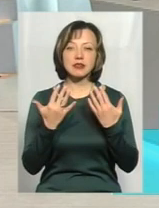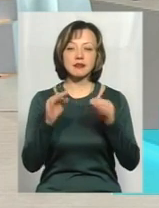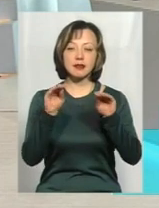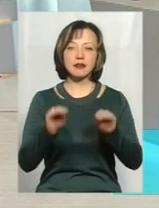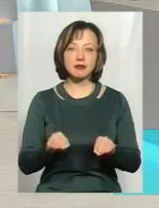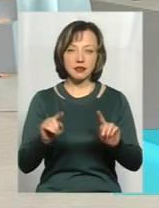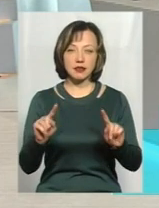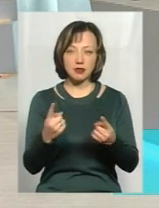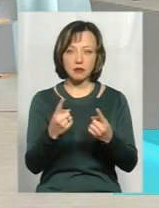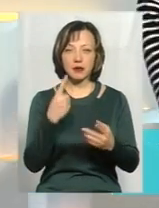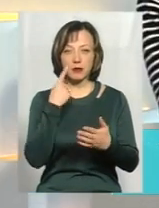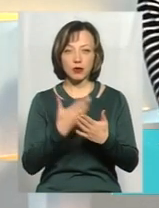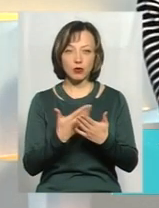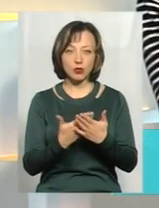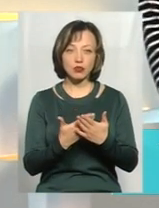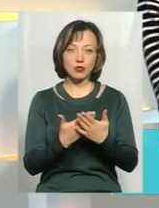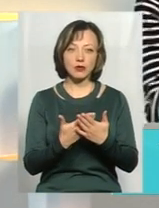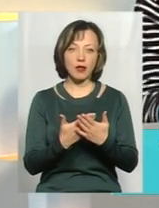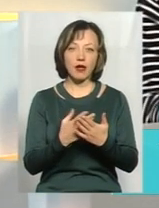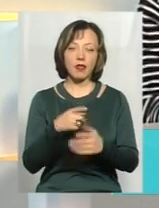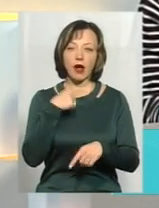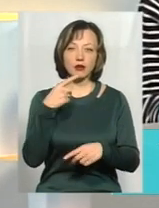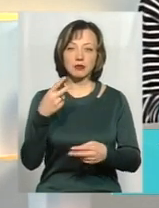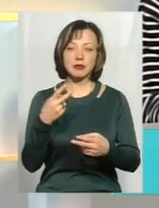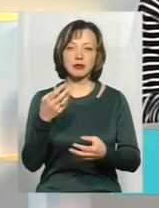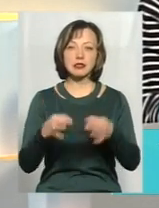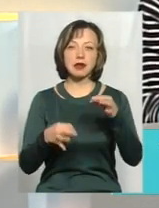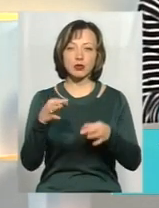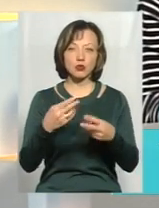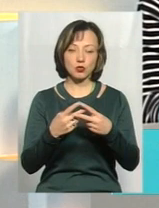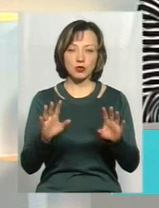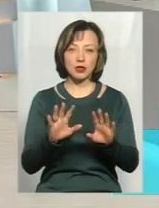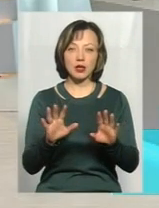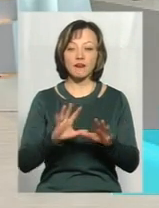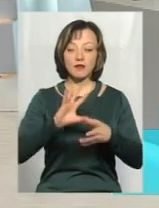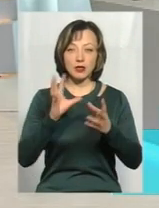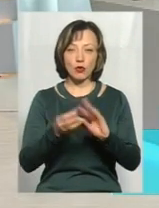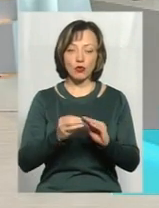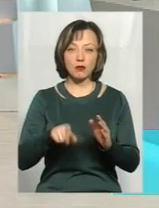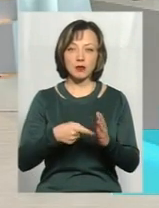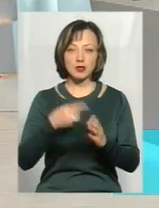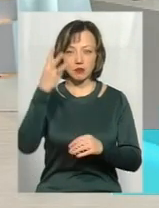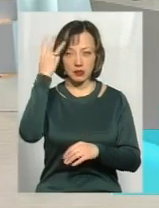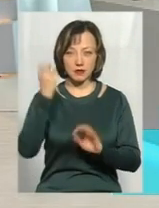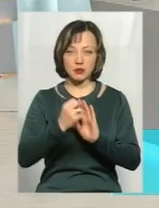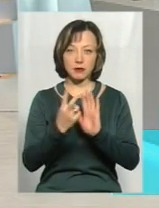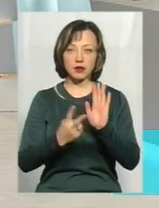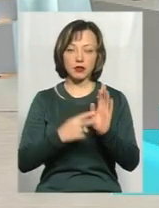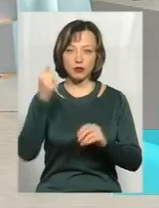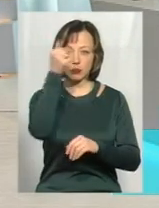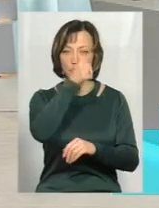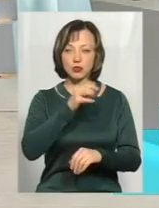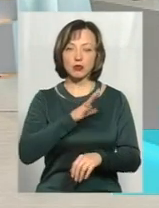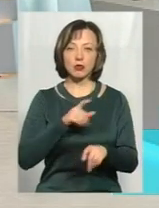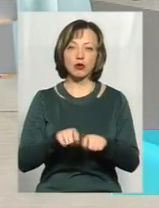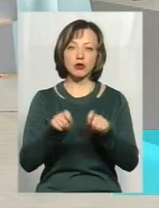затриманих, підозрюваних, принаймні, ми не кажемо, засуджених, так? В цілому по місту Хмельницькому в 2017 році було